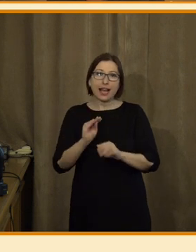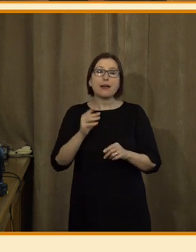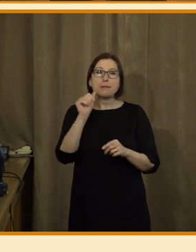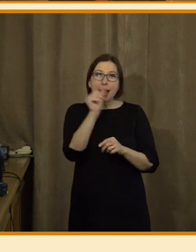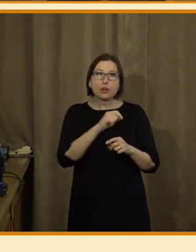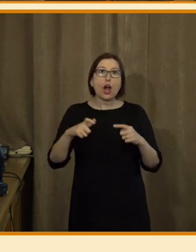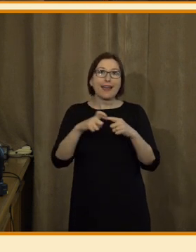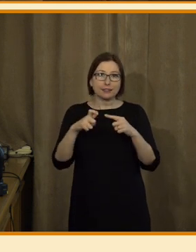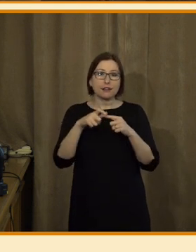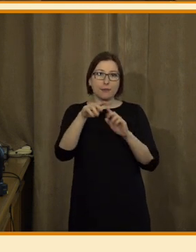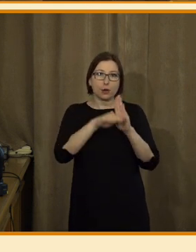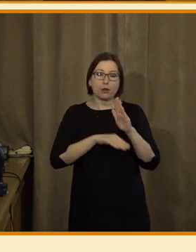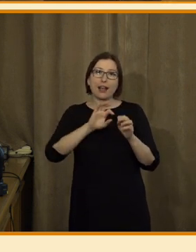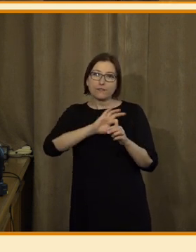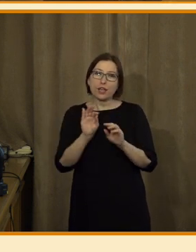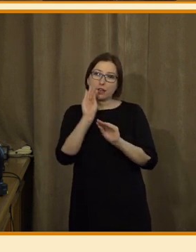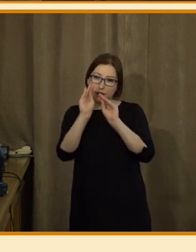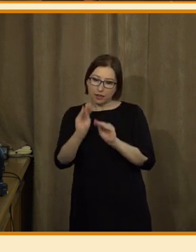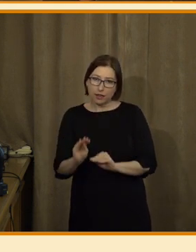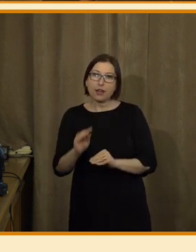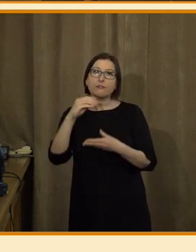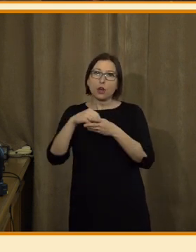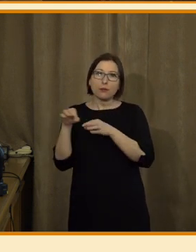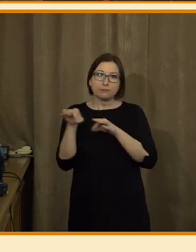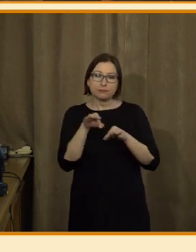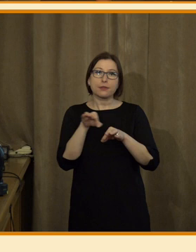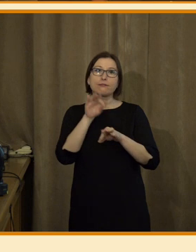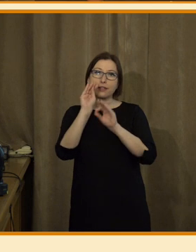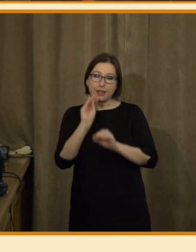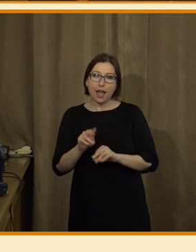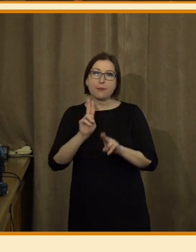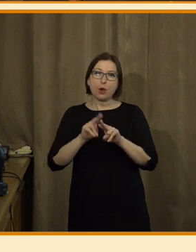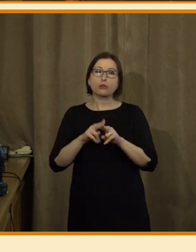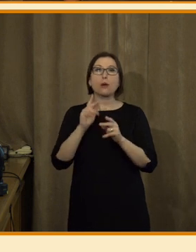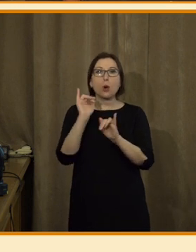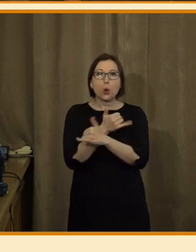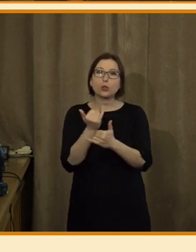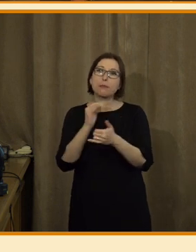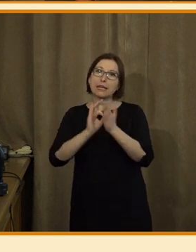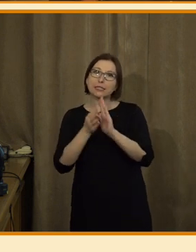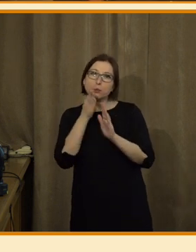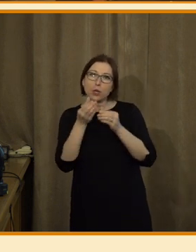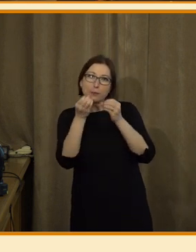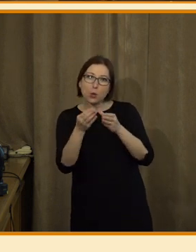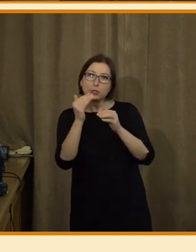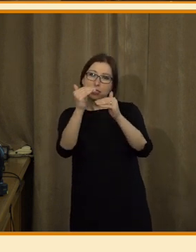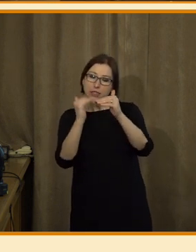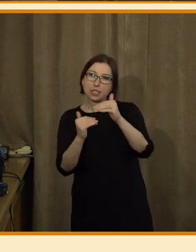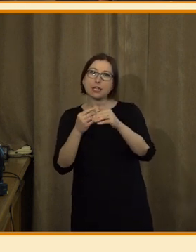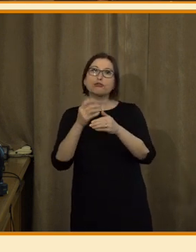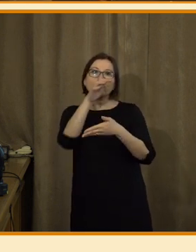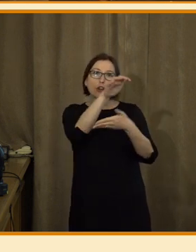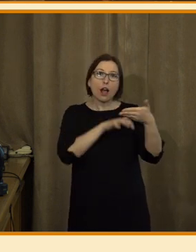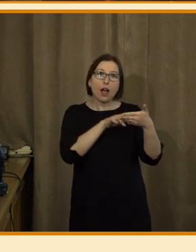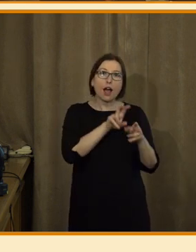Edna umožňuje vám si natíst playlist, do toho playlistu si vyložit prostě, vybrat si nějaký slot, vybrat si nějaký